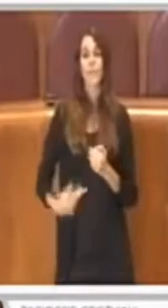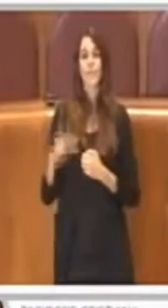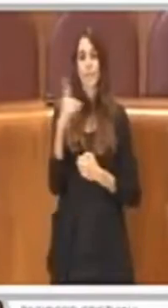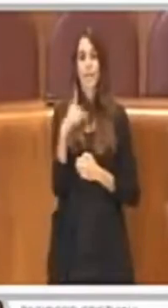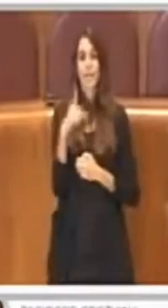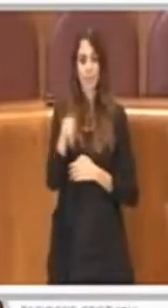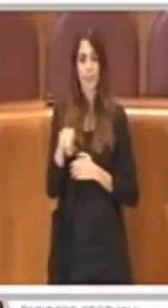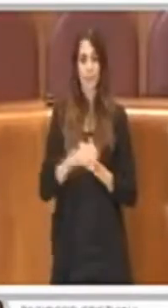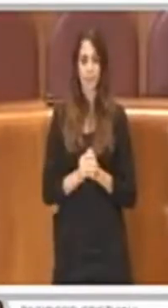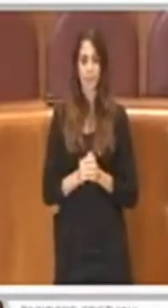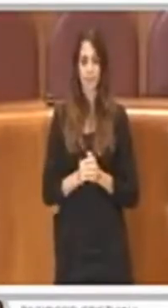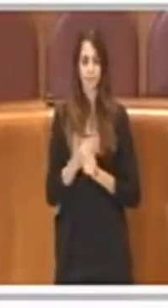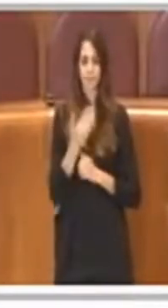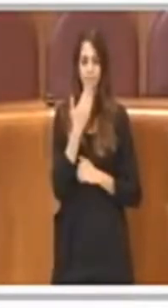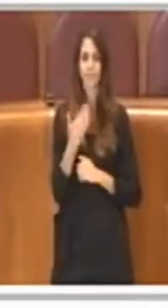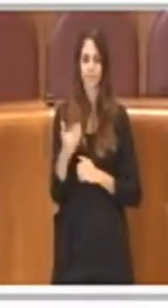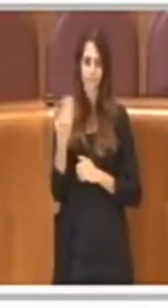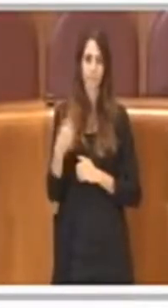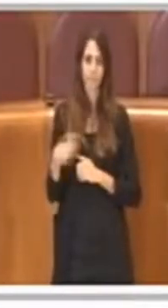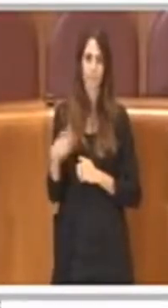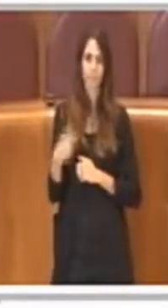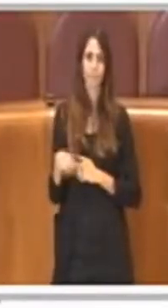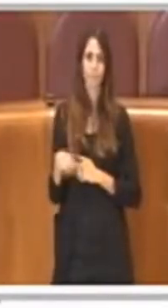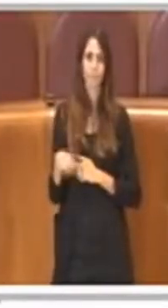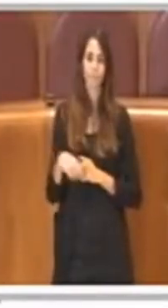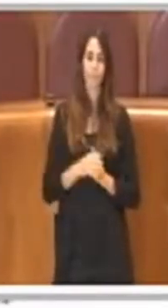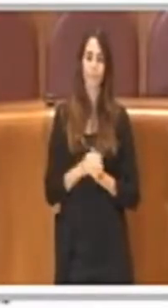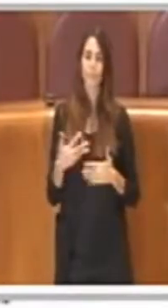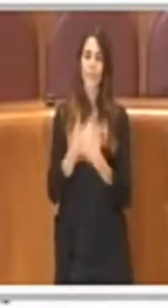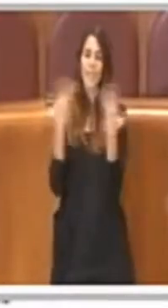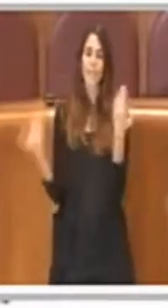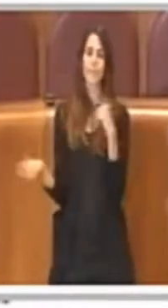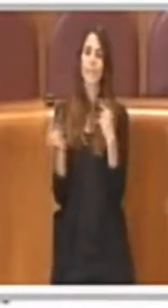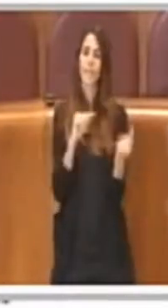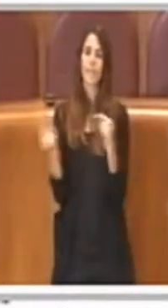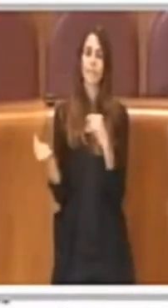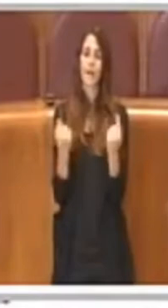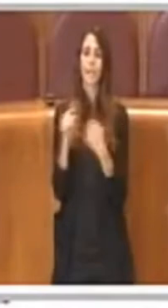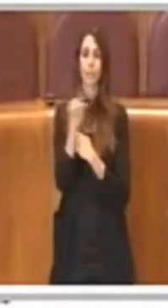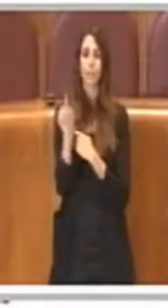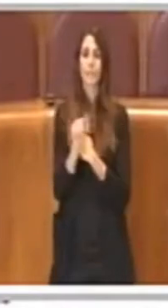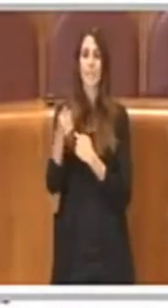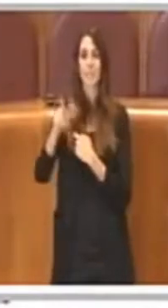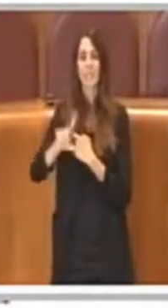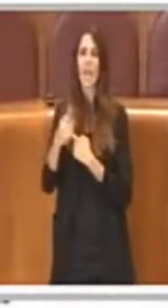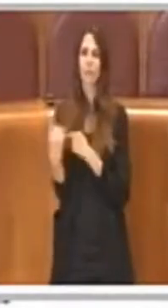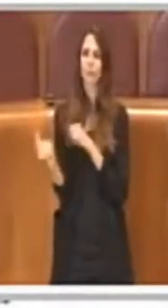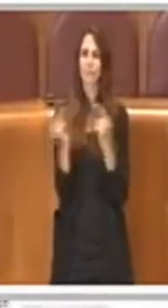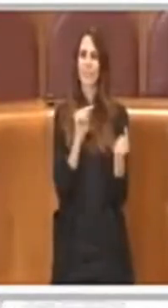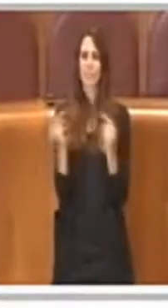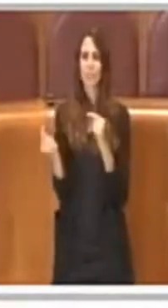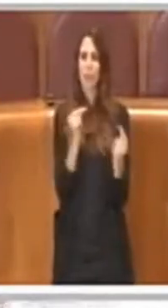Grazie Presidente. Allora, ovviamente il dibattito sulla ZTL è un dibattito molto acceso,